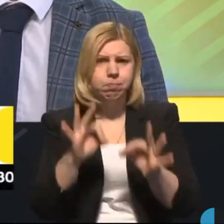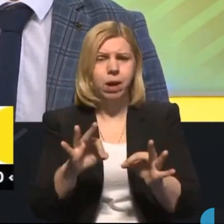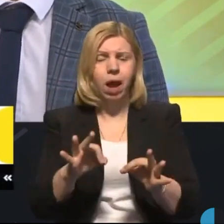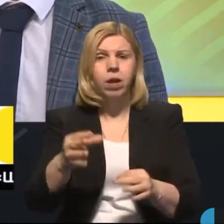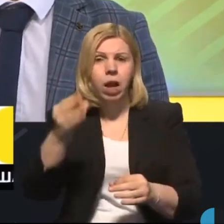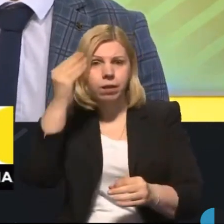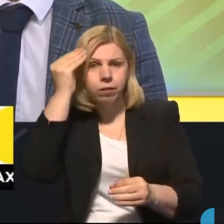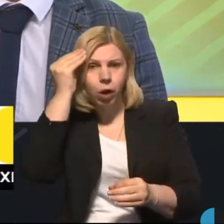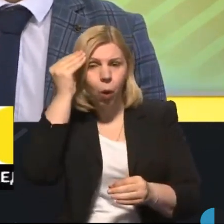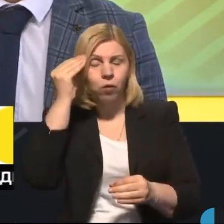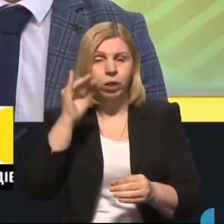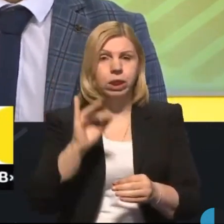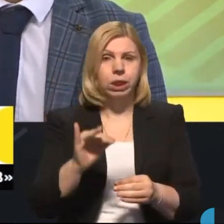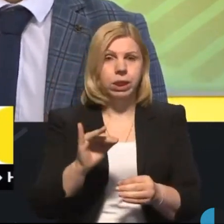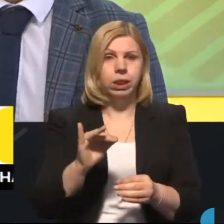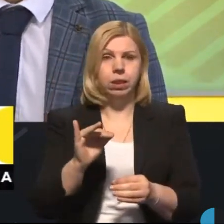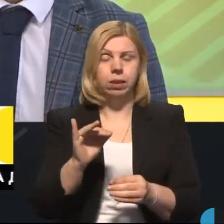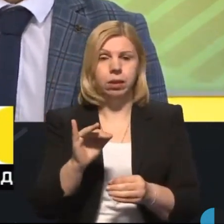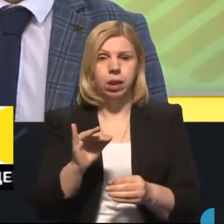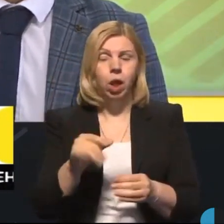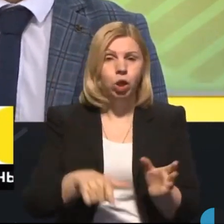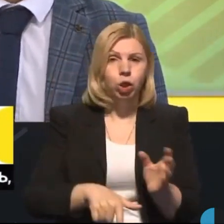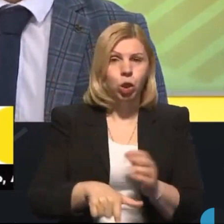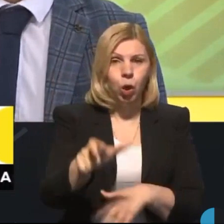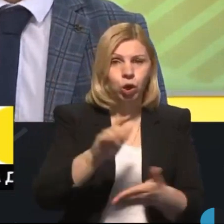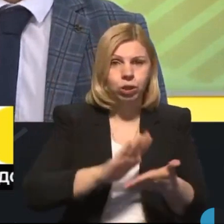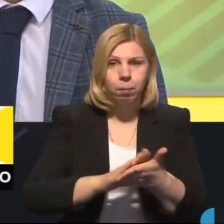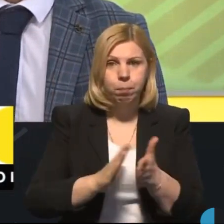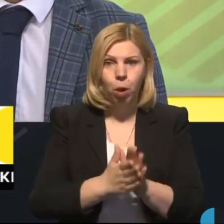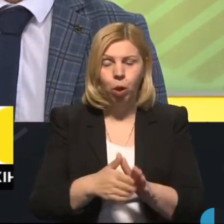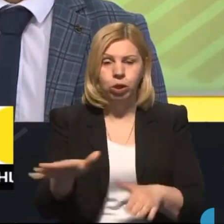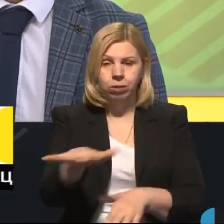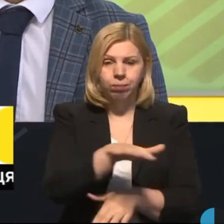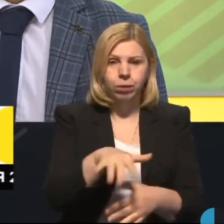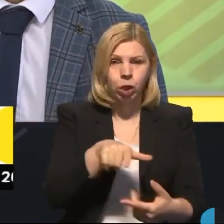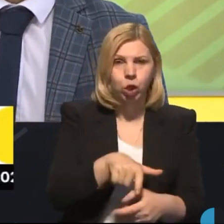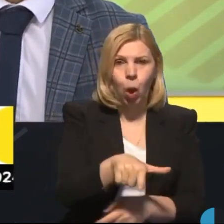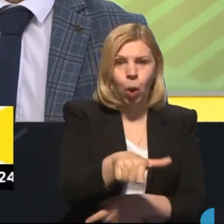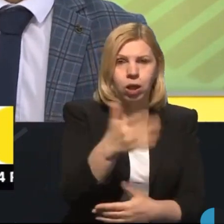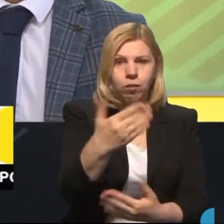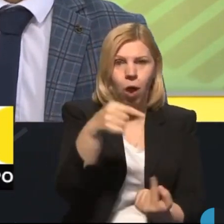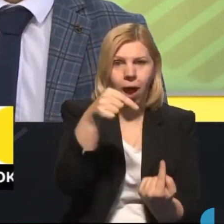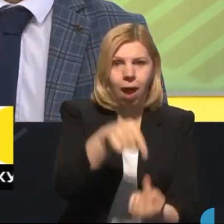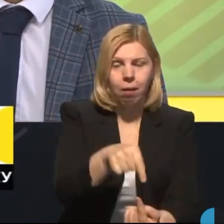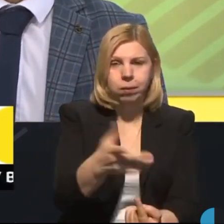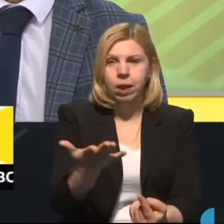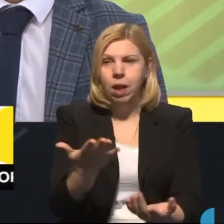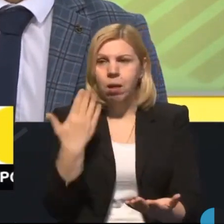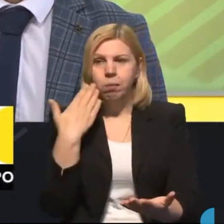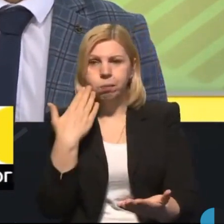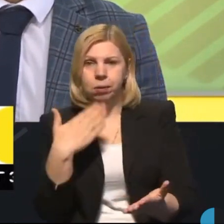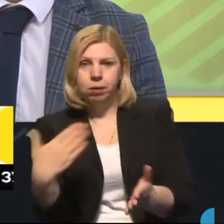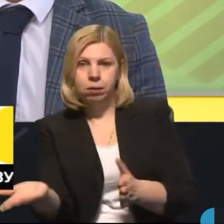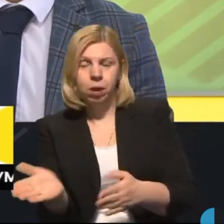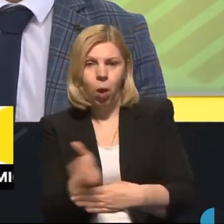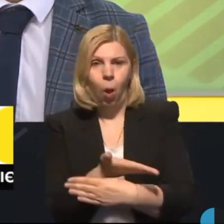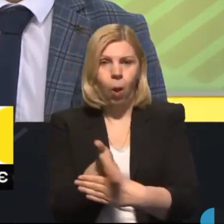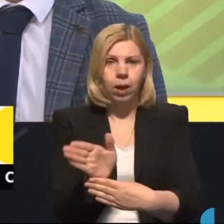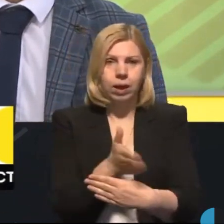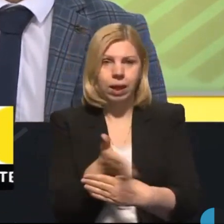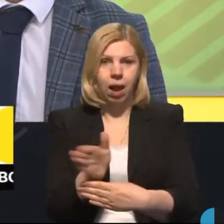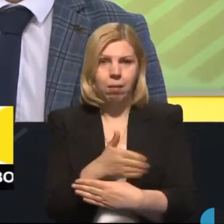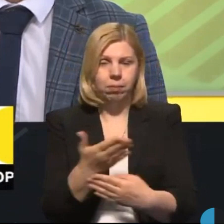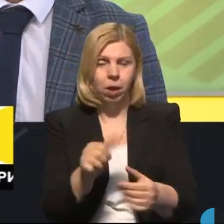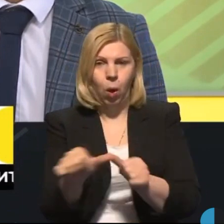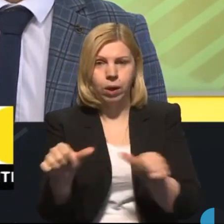враховувати і дорожню обстановку, ділянку доріг, щільність руху і всі окремі аспекти.